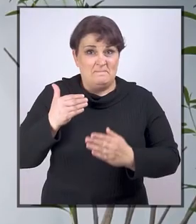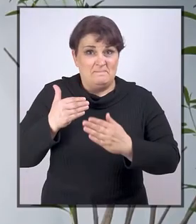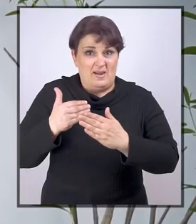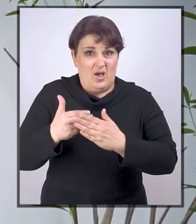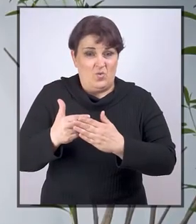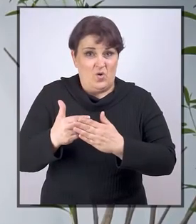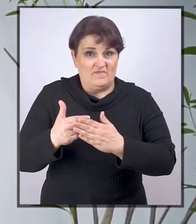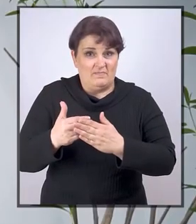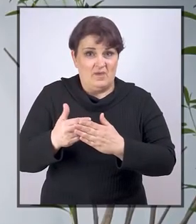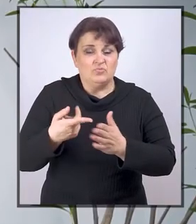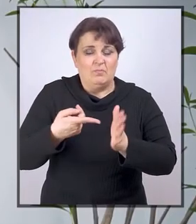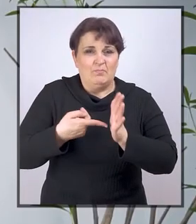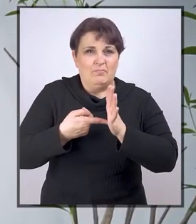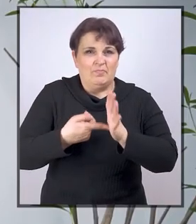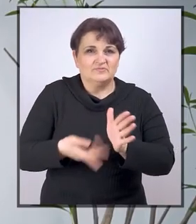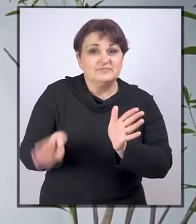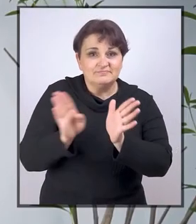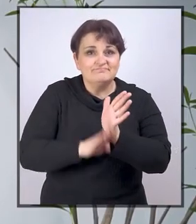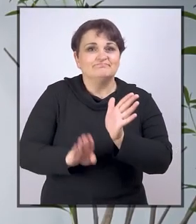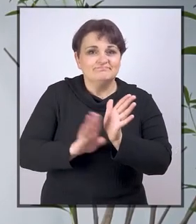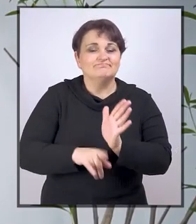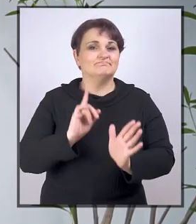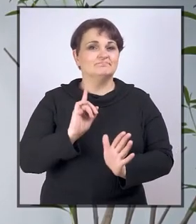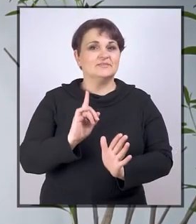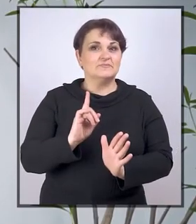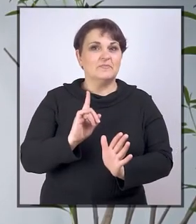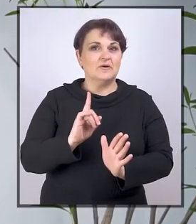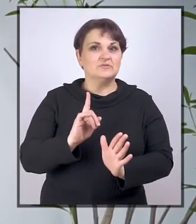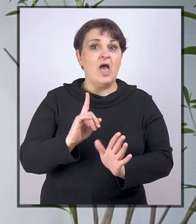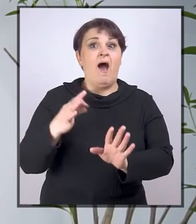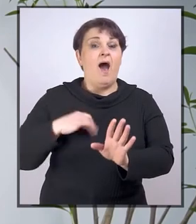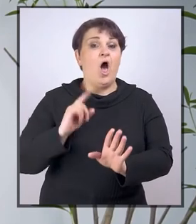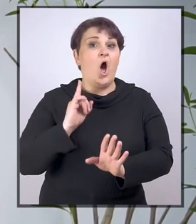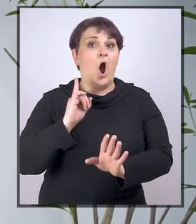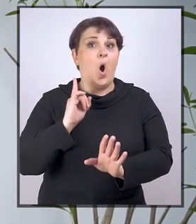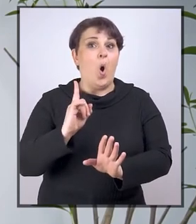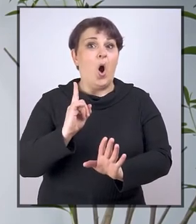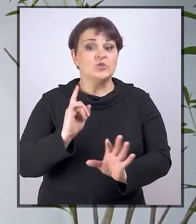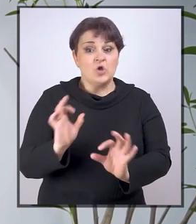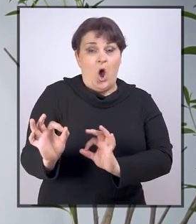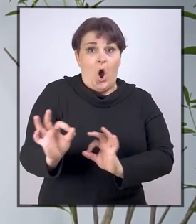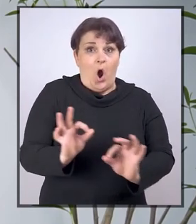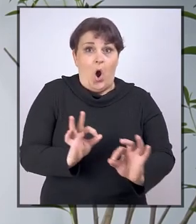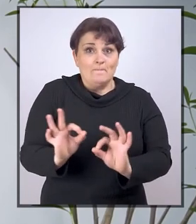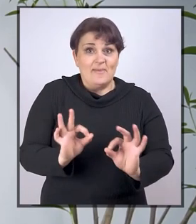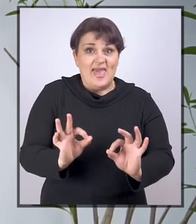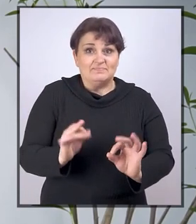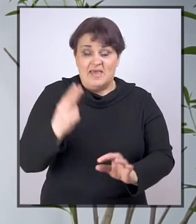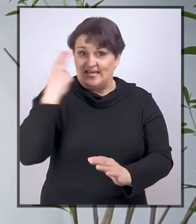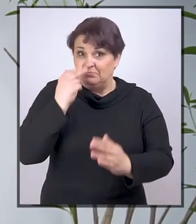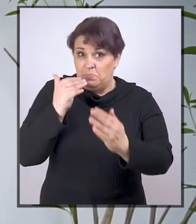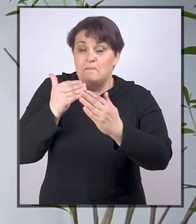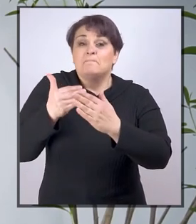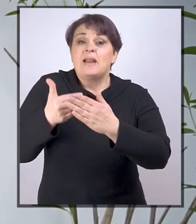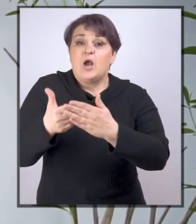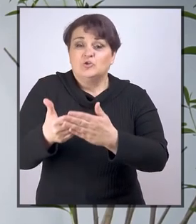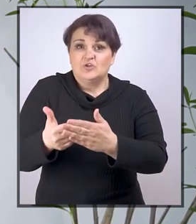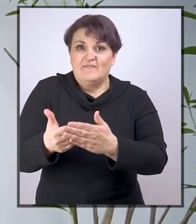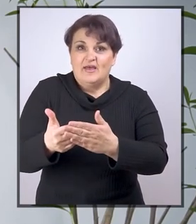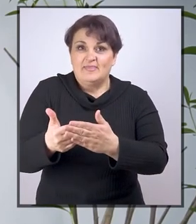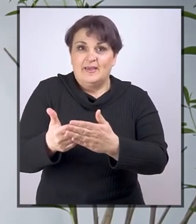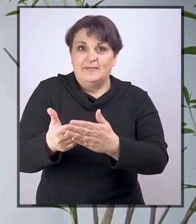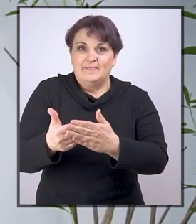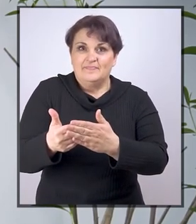Uskraćivanje razumnog prilagođavanja predstavlja diskriminaciju, a dužnost